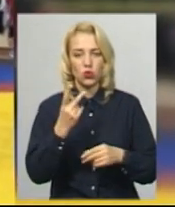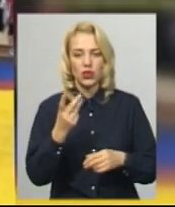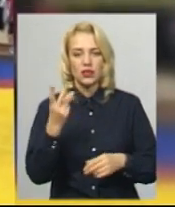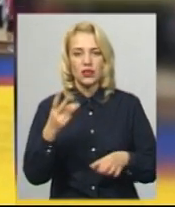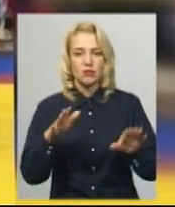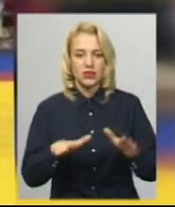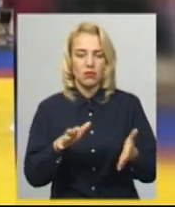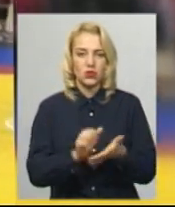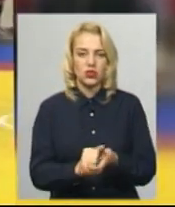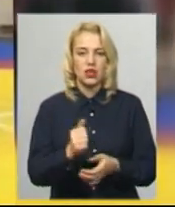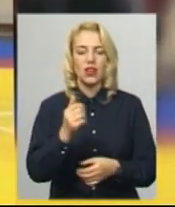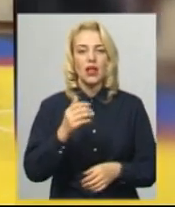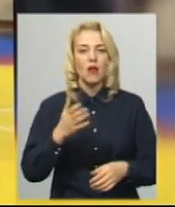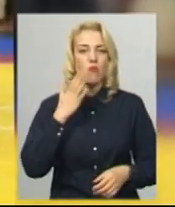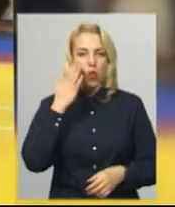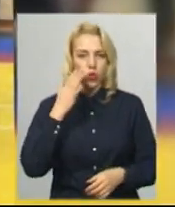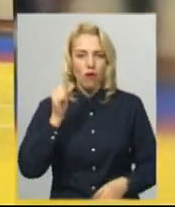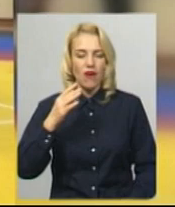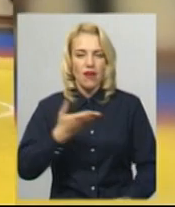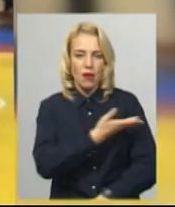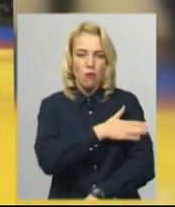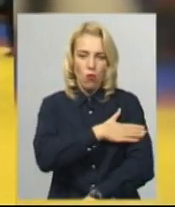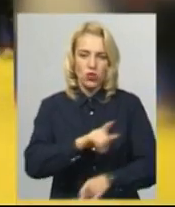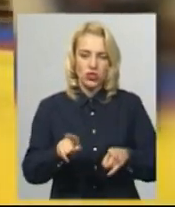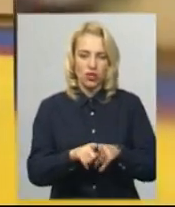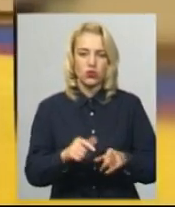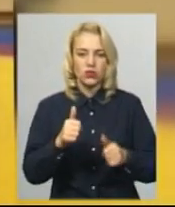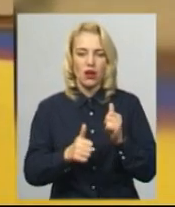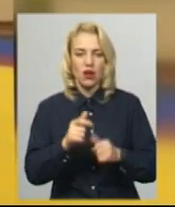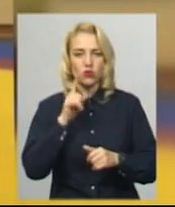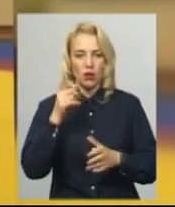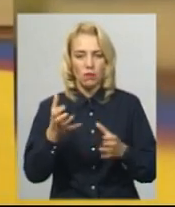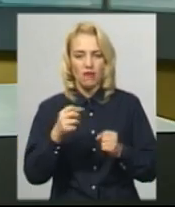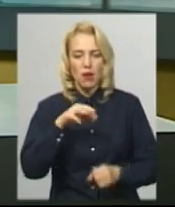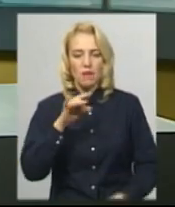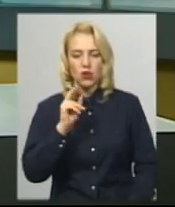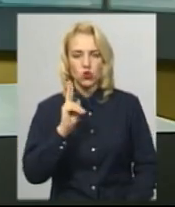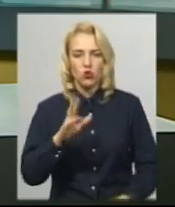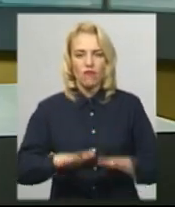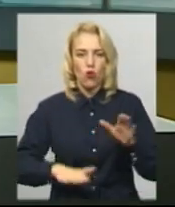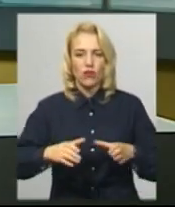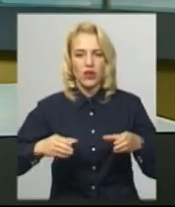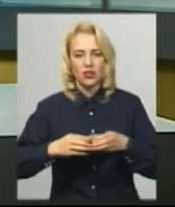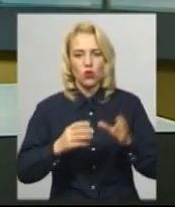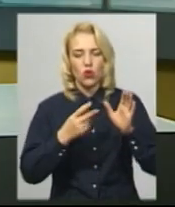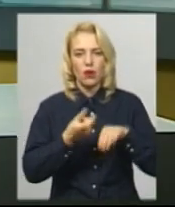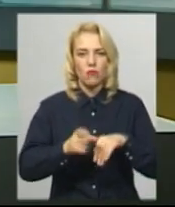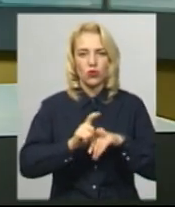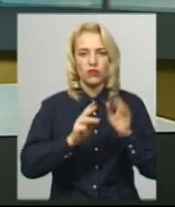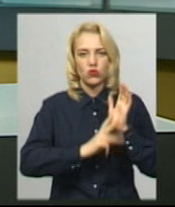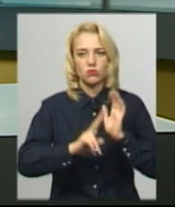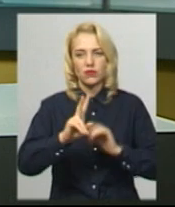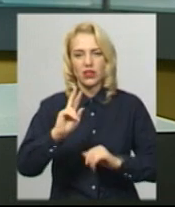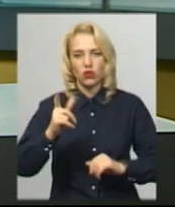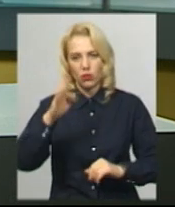команди Молдови та Польщі. У змаганнях юнаків брав участь хмельничанин Антон Марчук у ваговій категорії понад 82 кілограми.